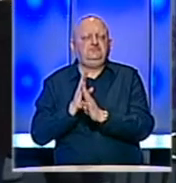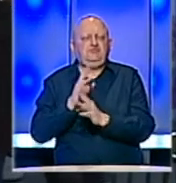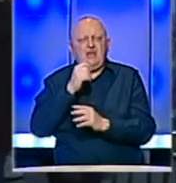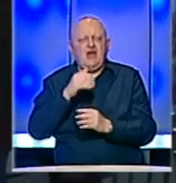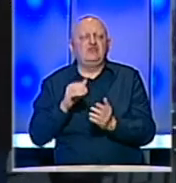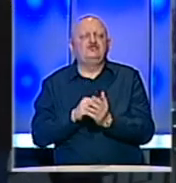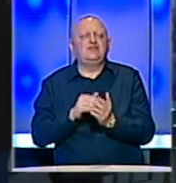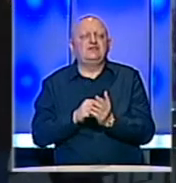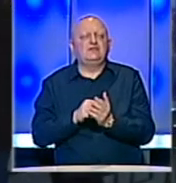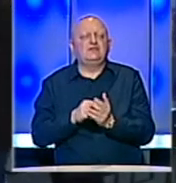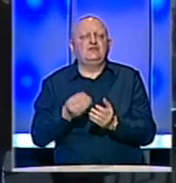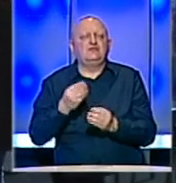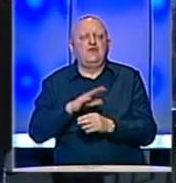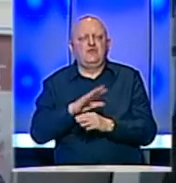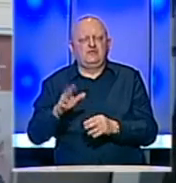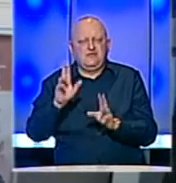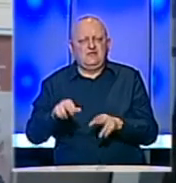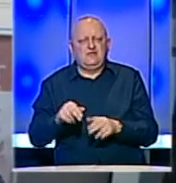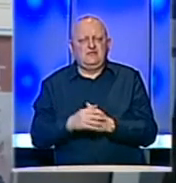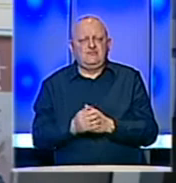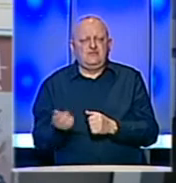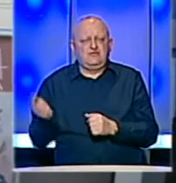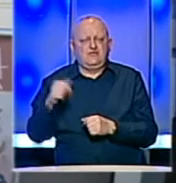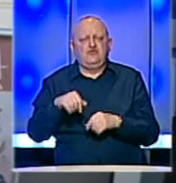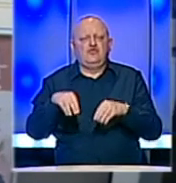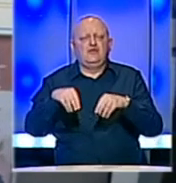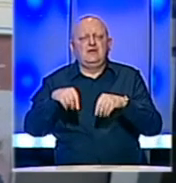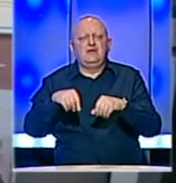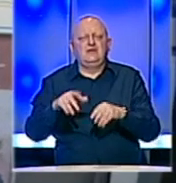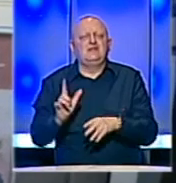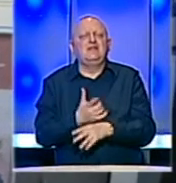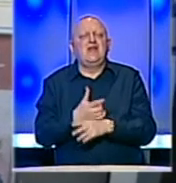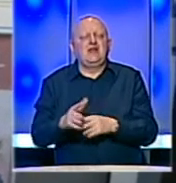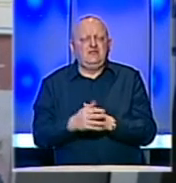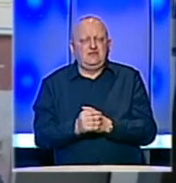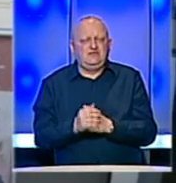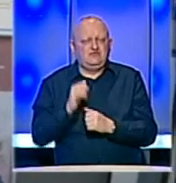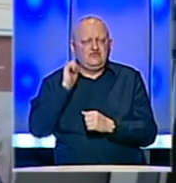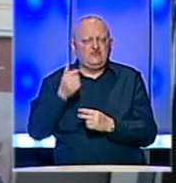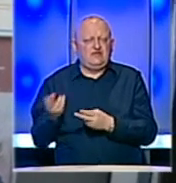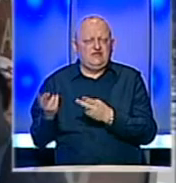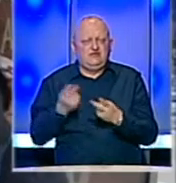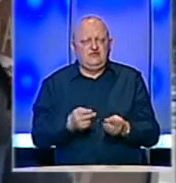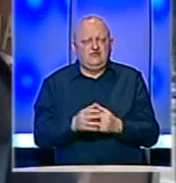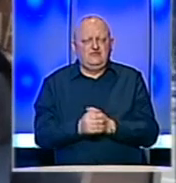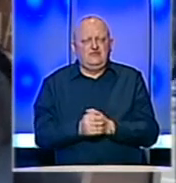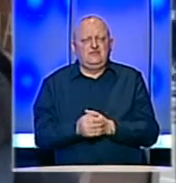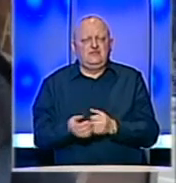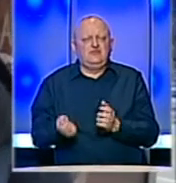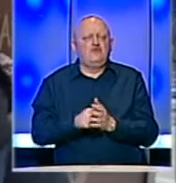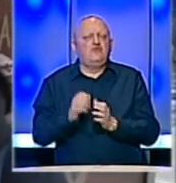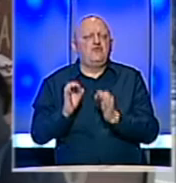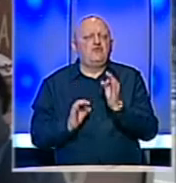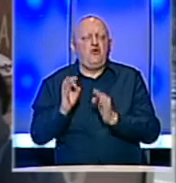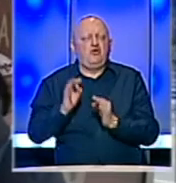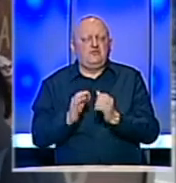zatreba, vidim da su dobro snabdevene. Došla sam po brašno, pa nemaju, pa sutra će doći. Kupujem normalno